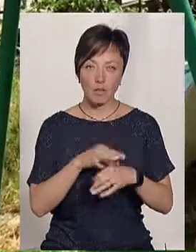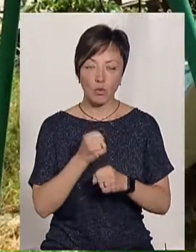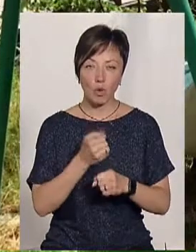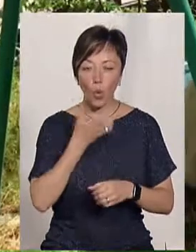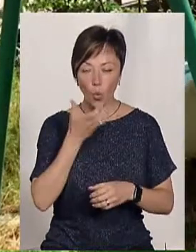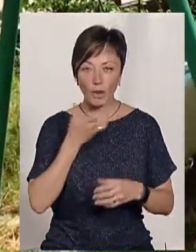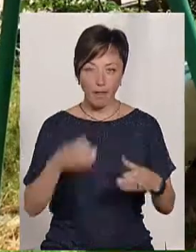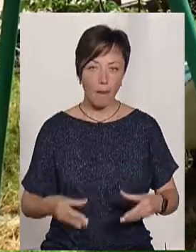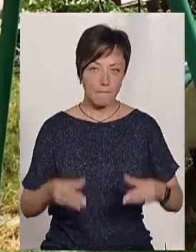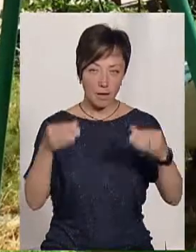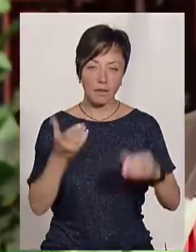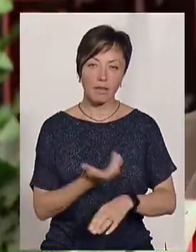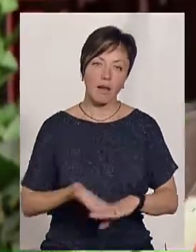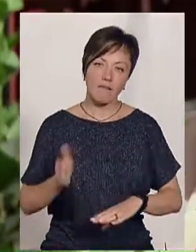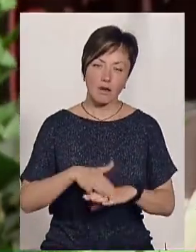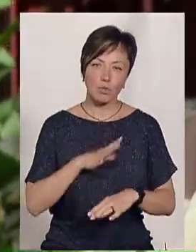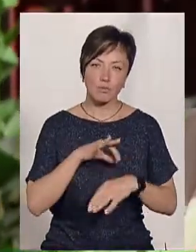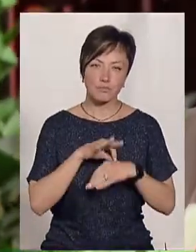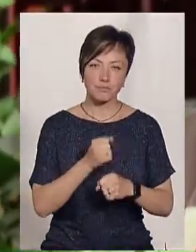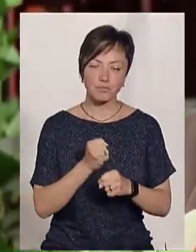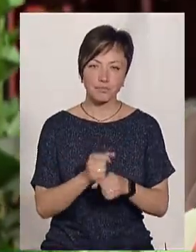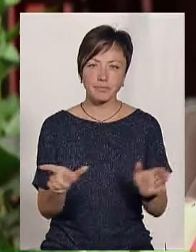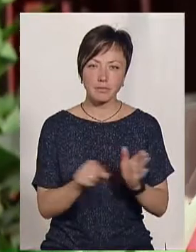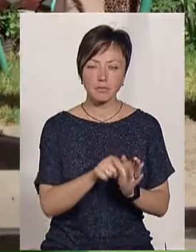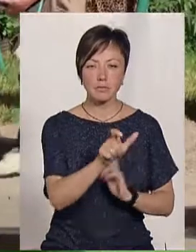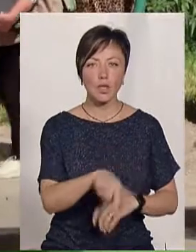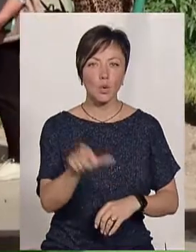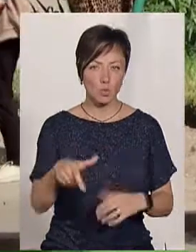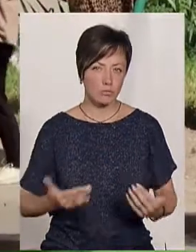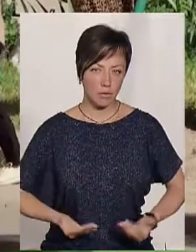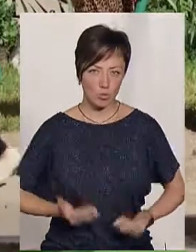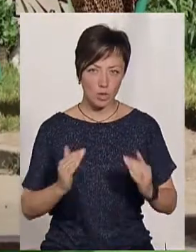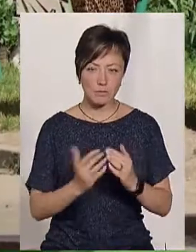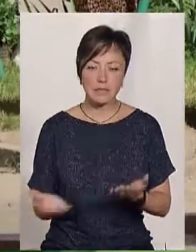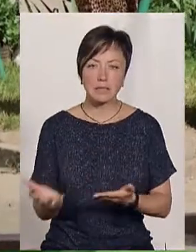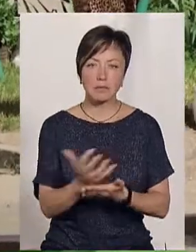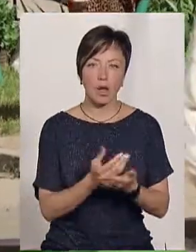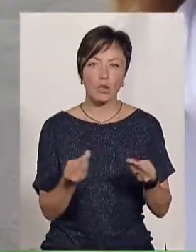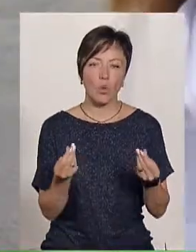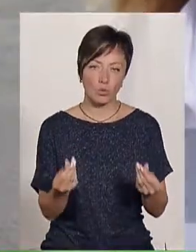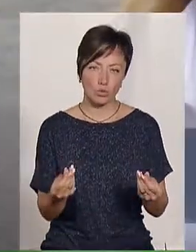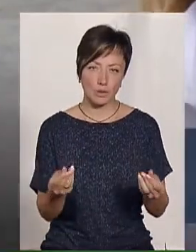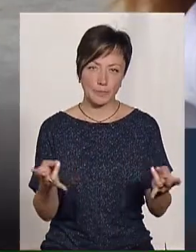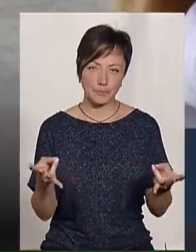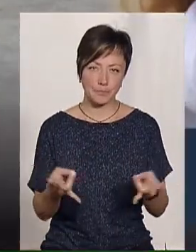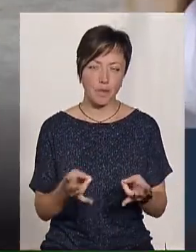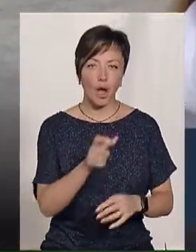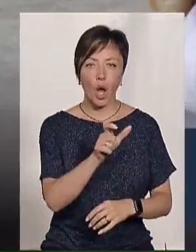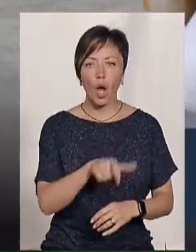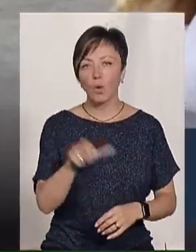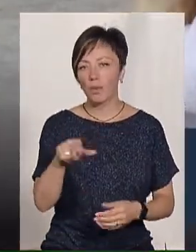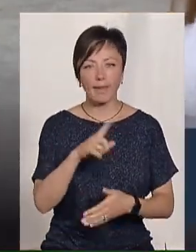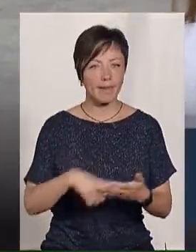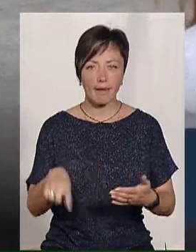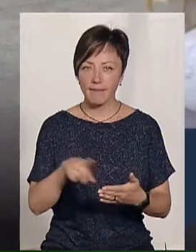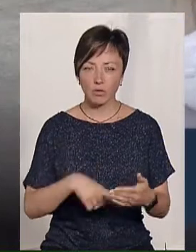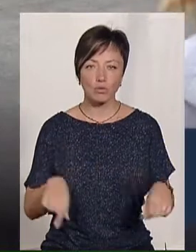Жінка згадує, що найважче було проводити роботу із співмешканцями будинку, аби зібрати необхідну суму коштів. Люди не вірили в те, що